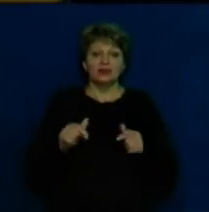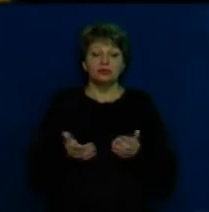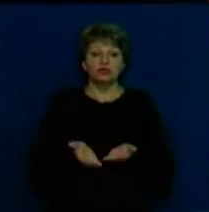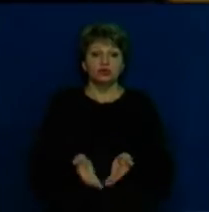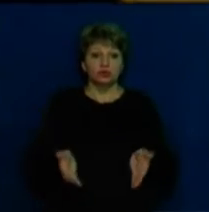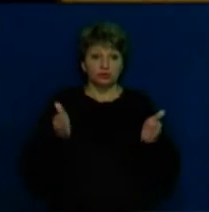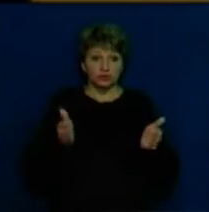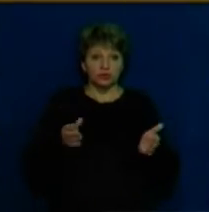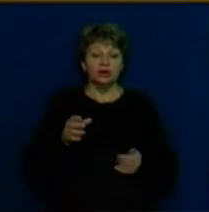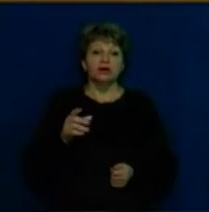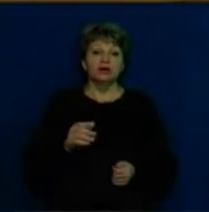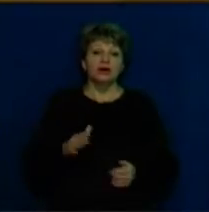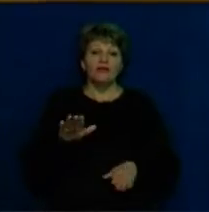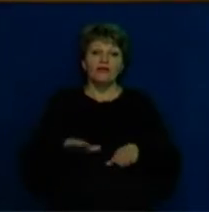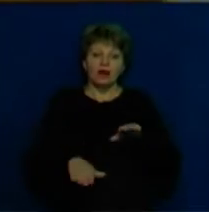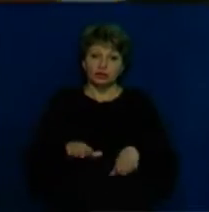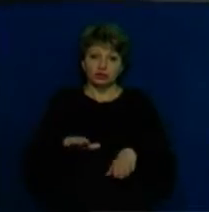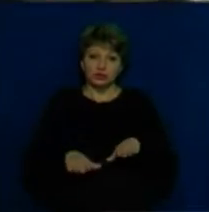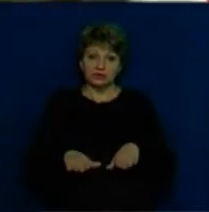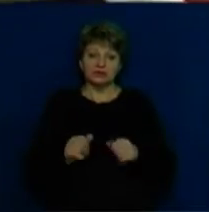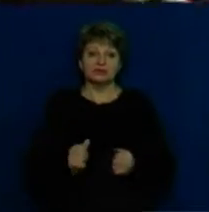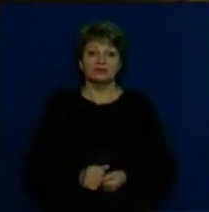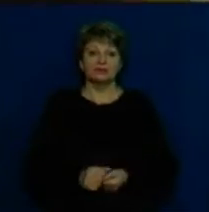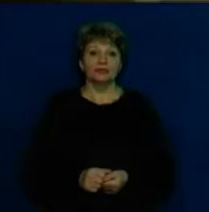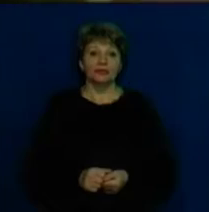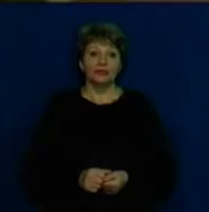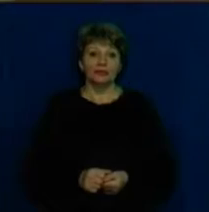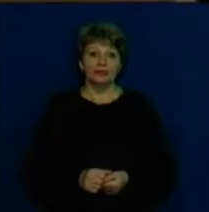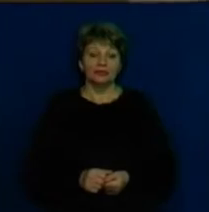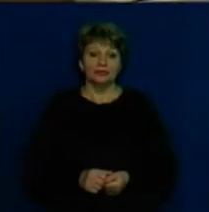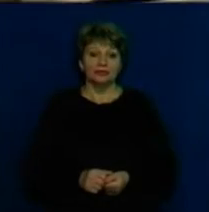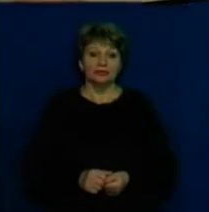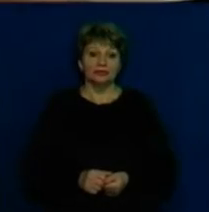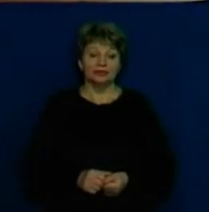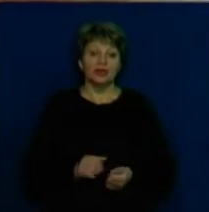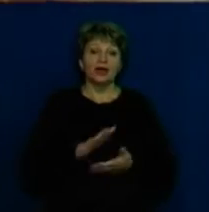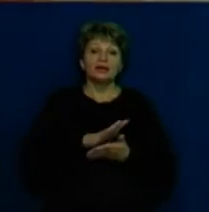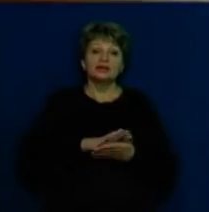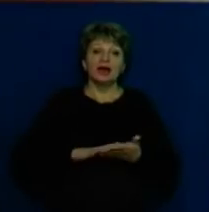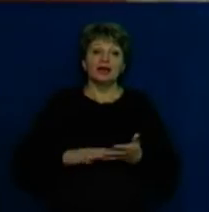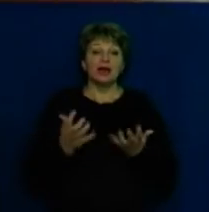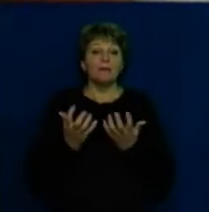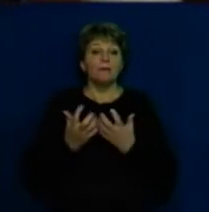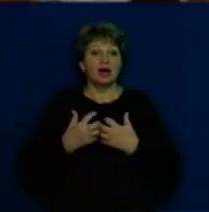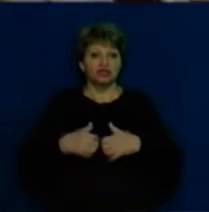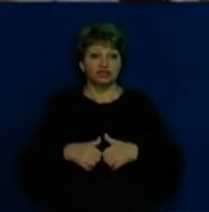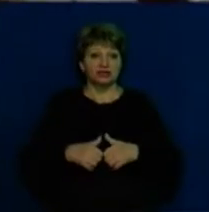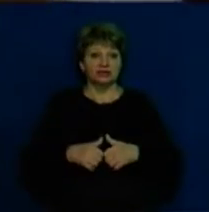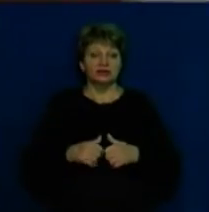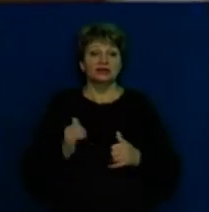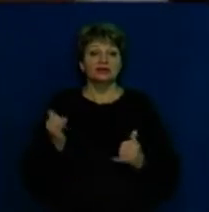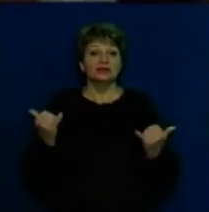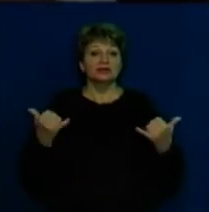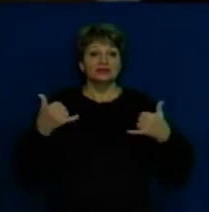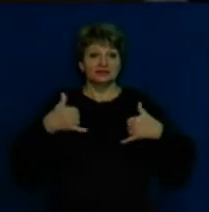технологією вони вожаться. Потім йдемо ми долі, пістонішальна машина, на якій пістонішальній машині ми містимо це тісто.